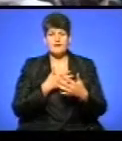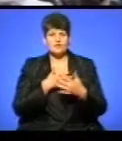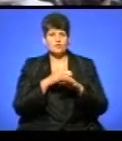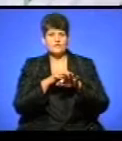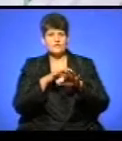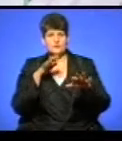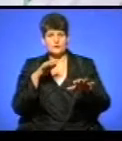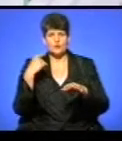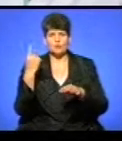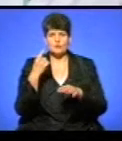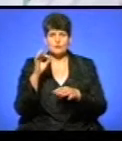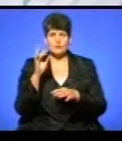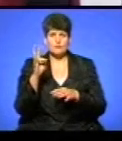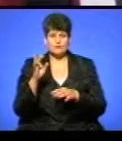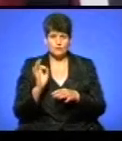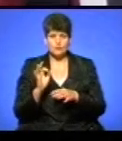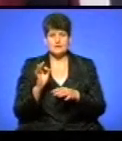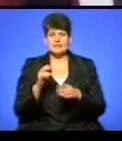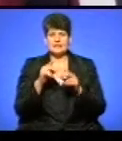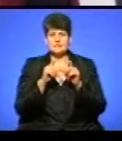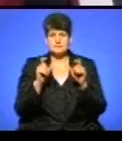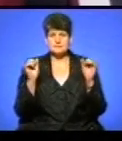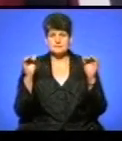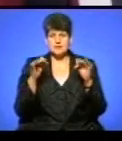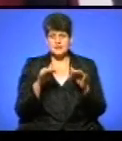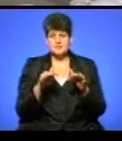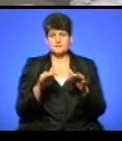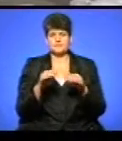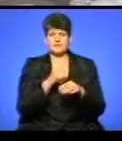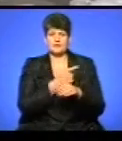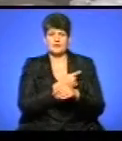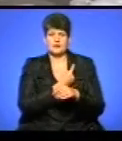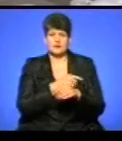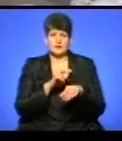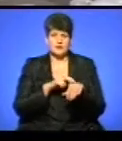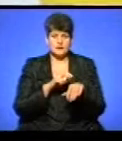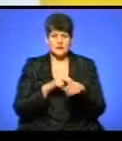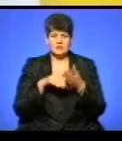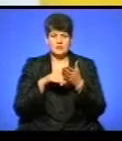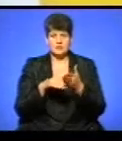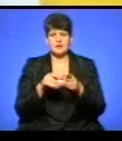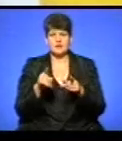онкодиспансеру зібралися лікарі та волонтери. На столі символ благодійної акції – лимони.